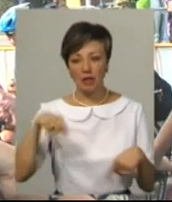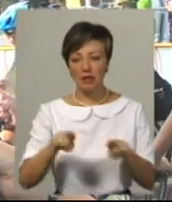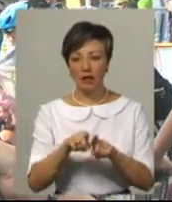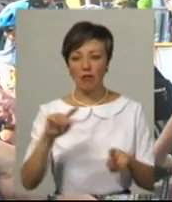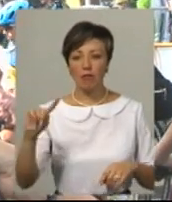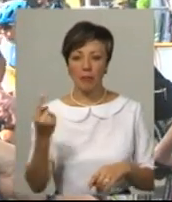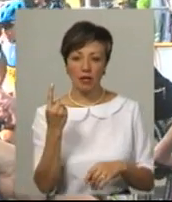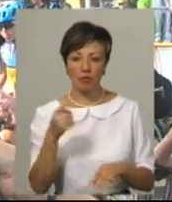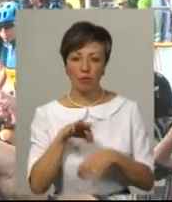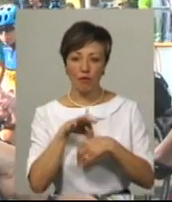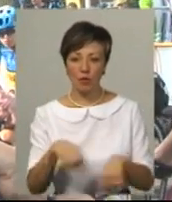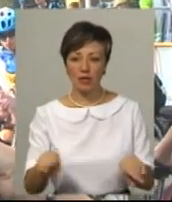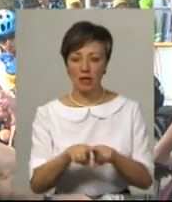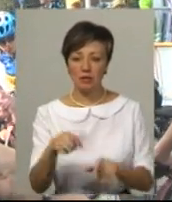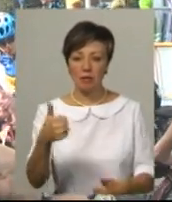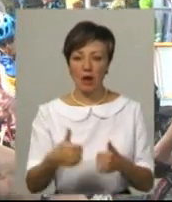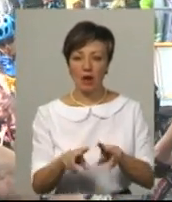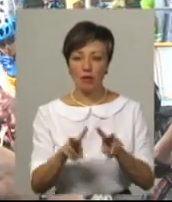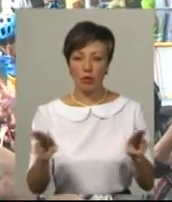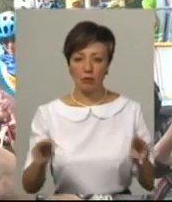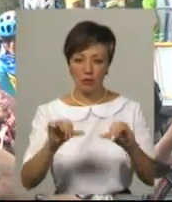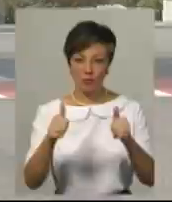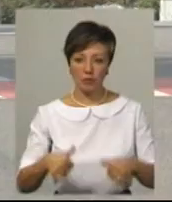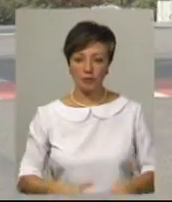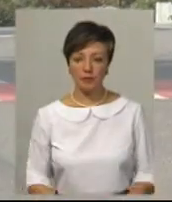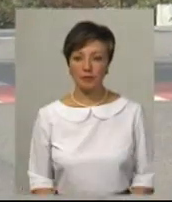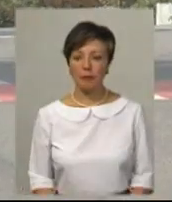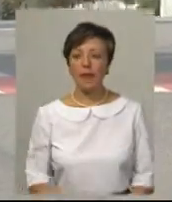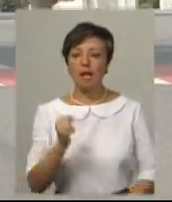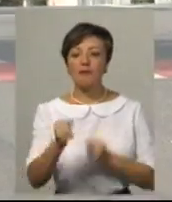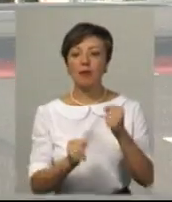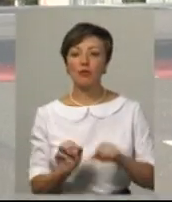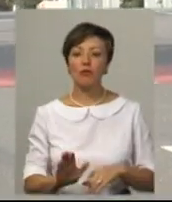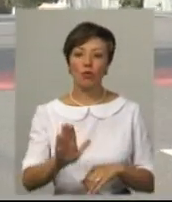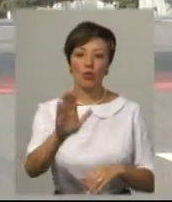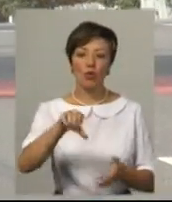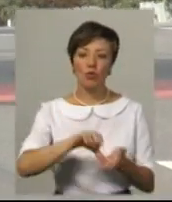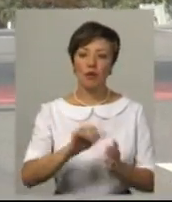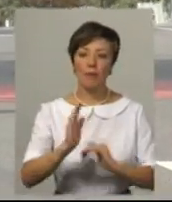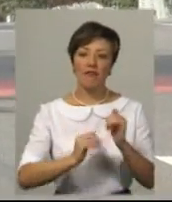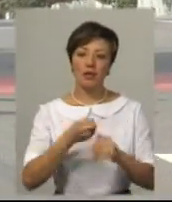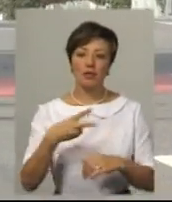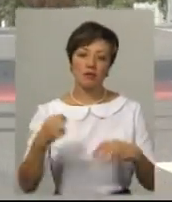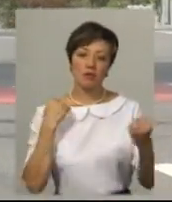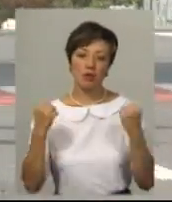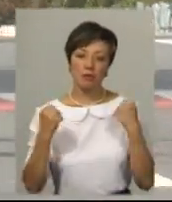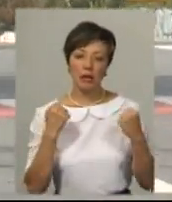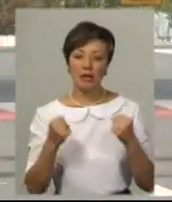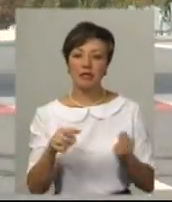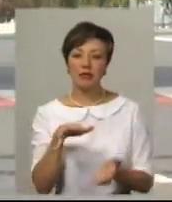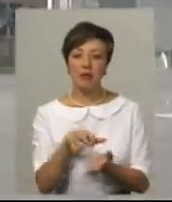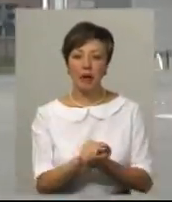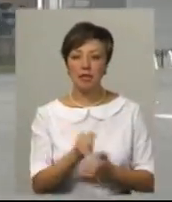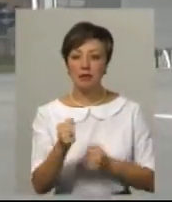вперше будуть проводитися змагання подібного виду. У забігу вгору взяв участь професійний спортсмен Тарас Чукань, який